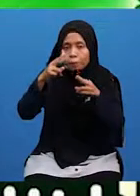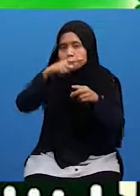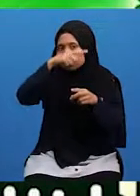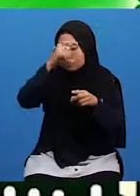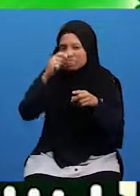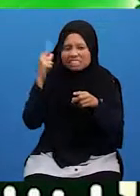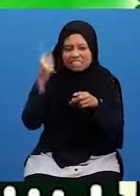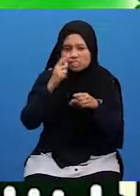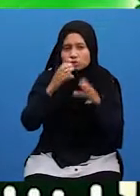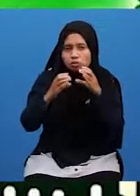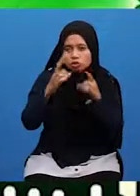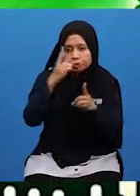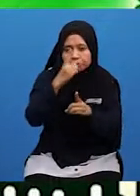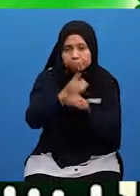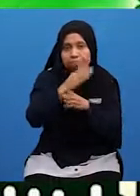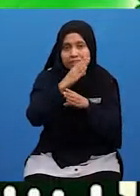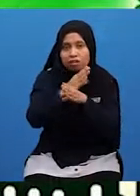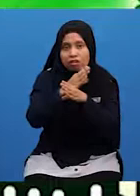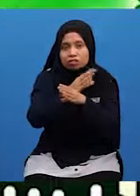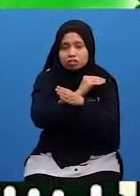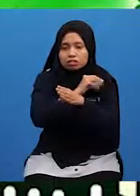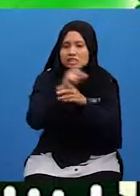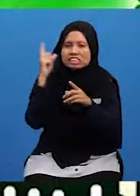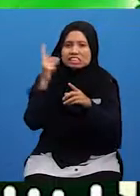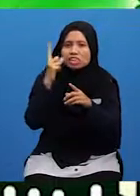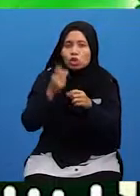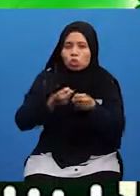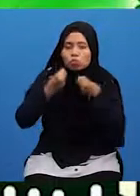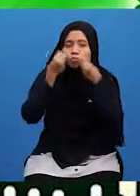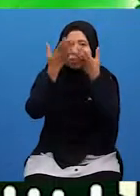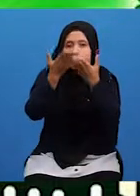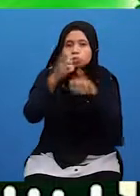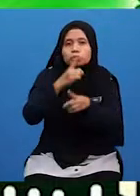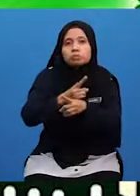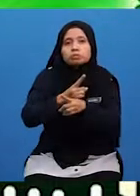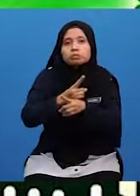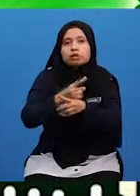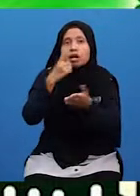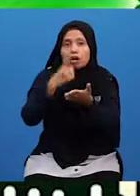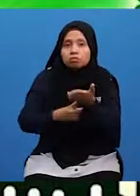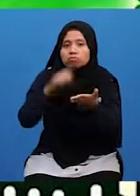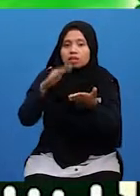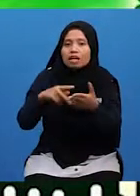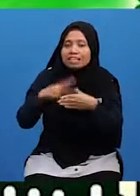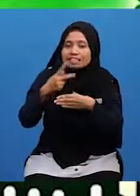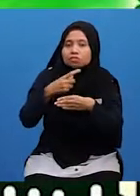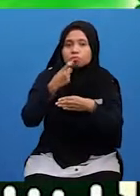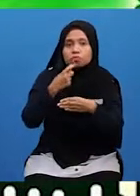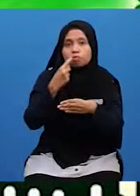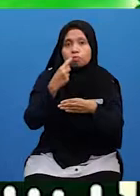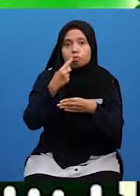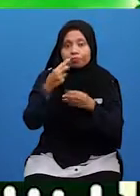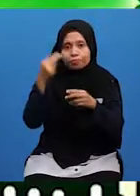bercakap benar Dan selalu berterus terang Apa yang keluar dari mulut Nabi Muhammad